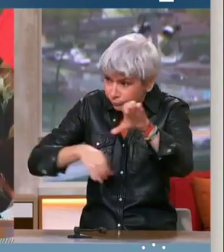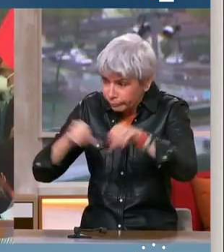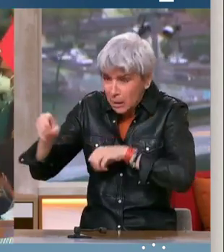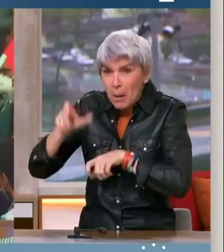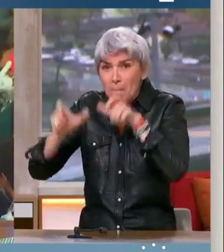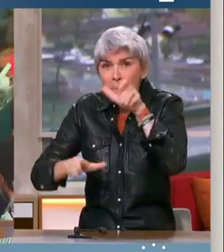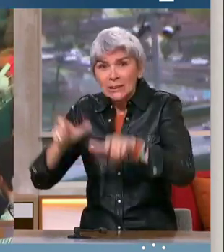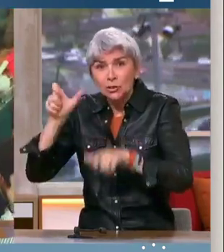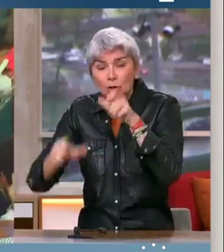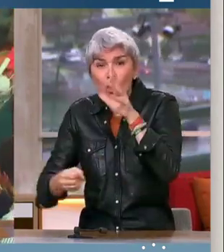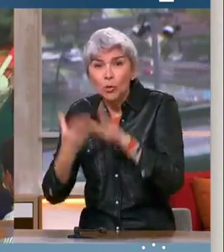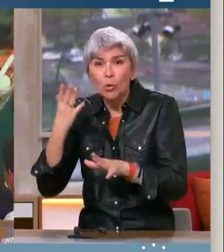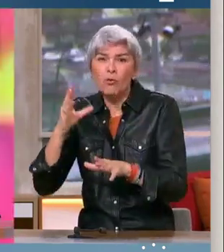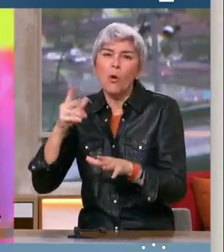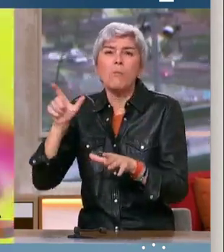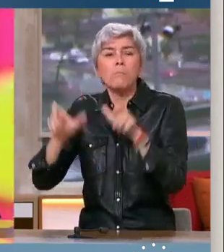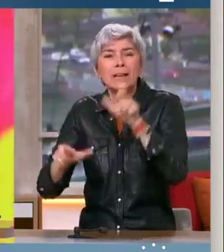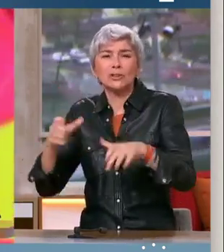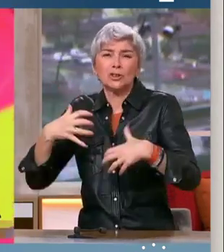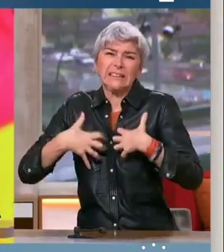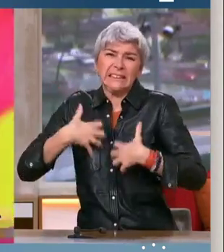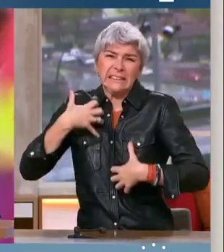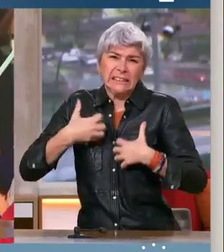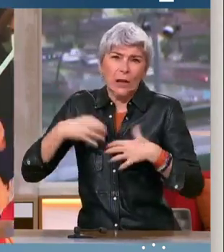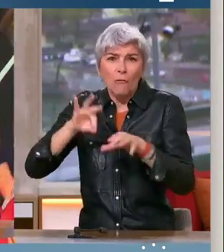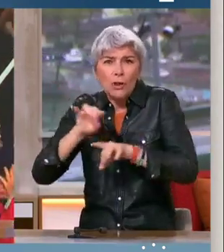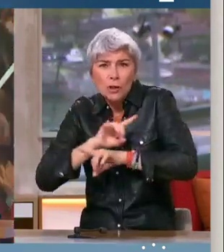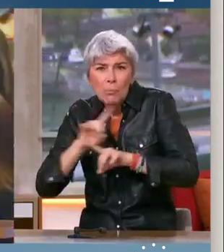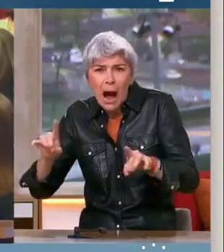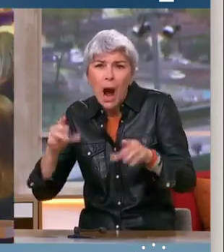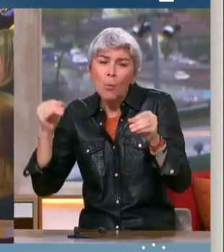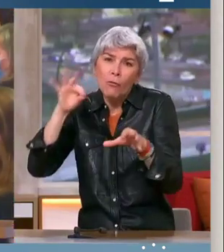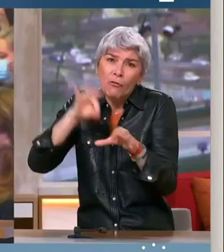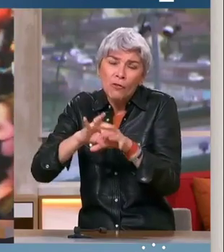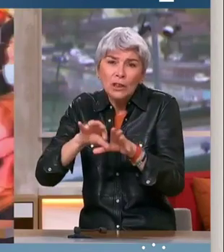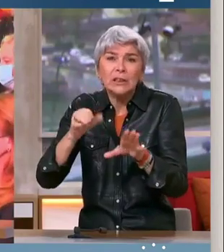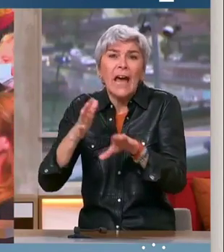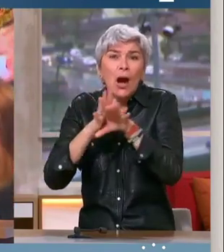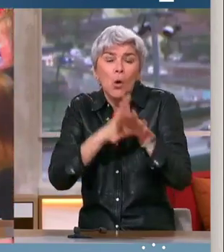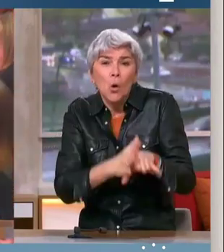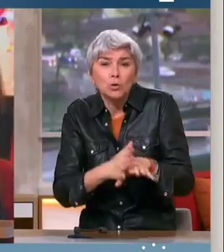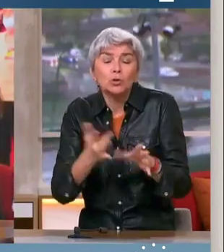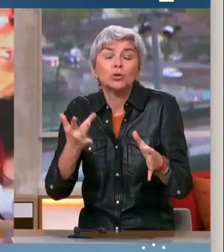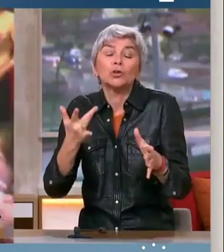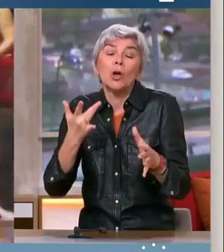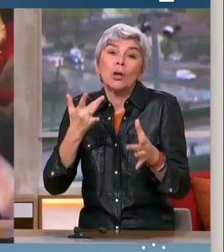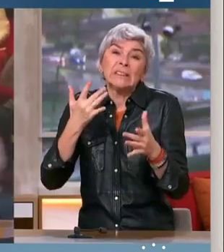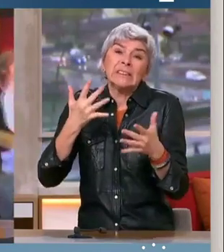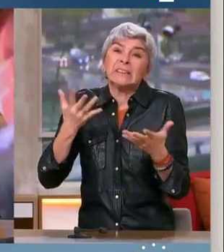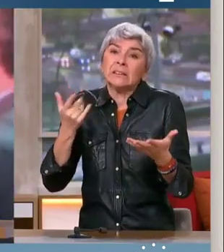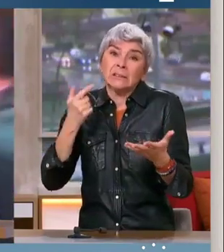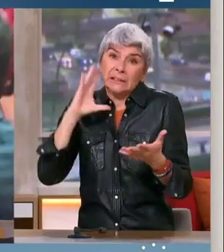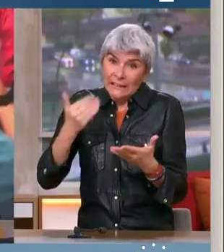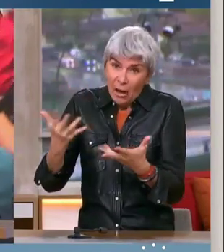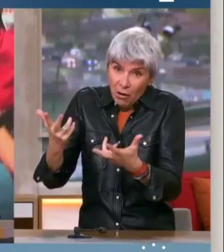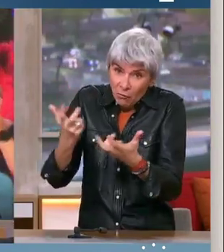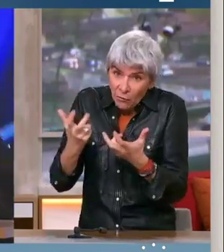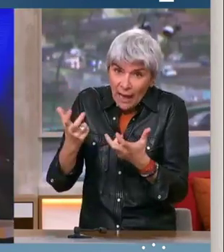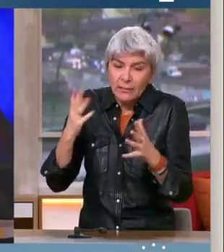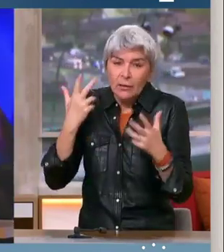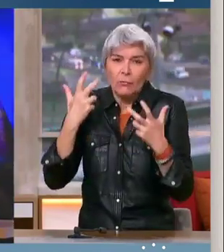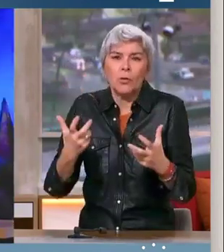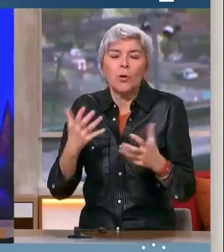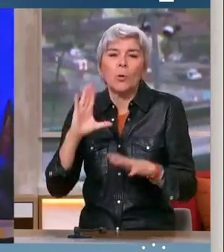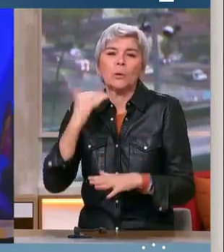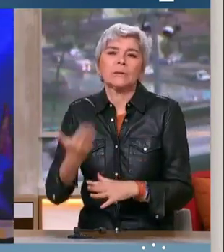doutent, ceux qui ne votent plus, ceux qui ont voté à gauche et qui ont été déçus. Je voulais en conquérir de nouveaux et ne pas aller en soustraire à qui d'autre